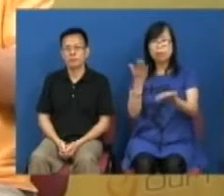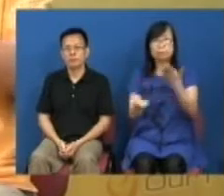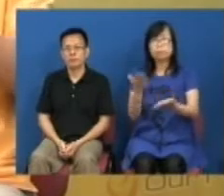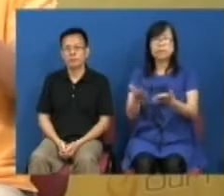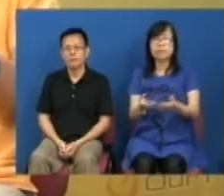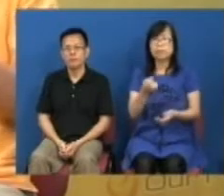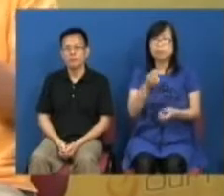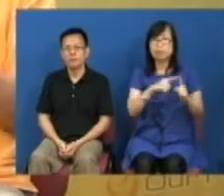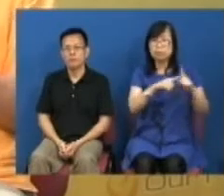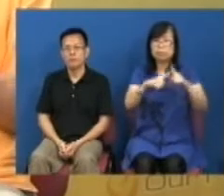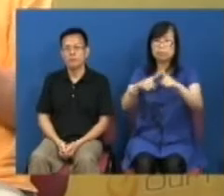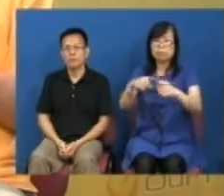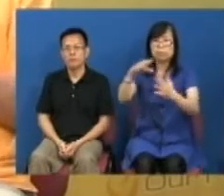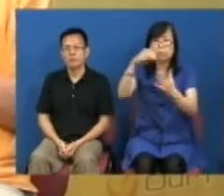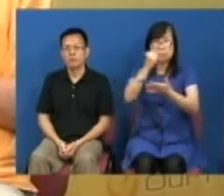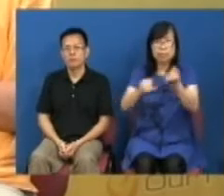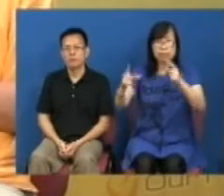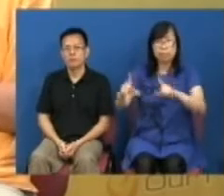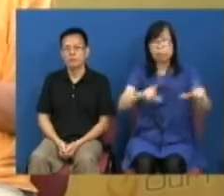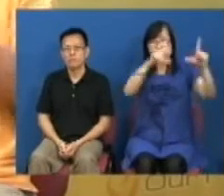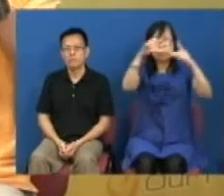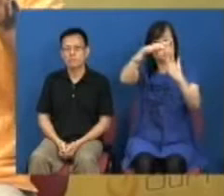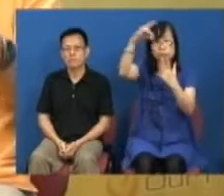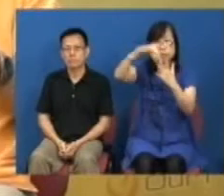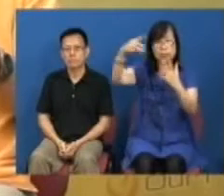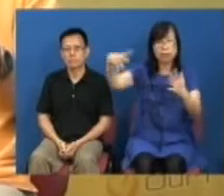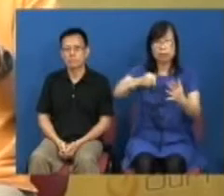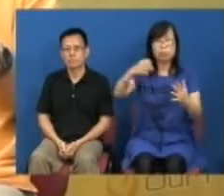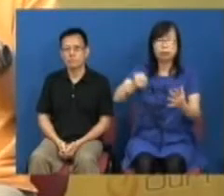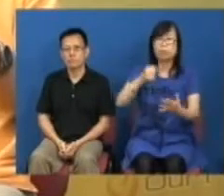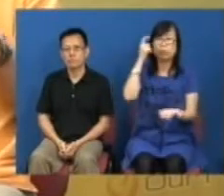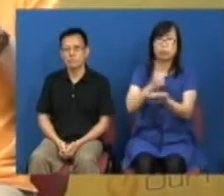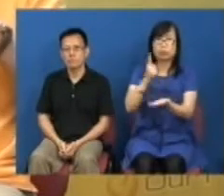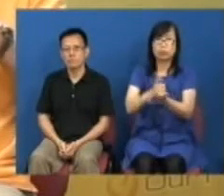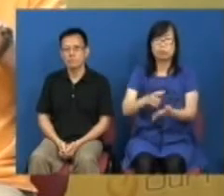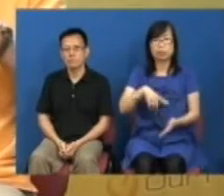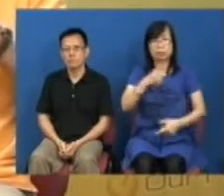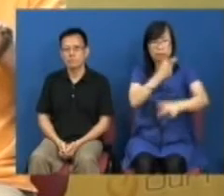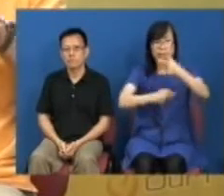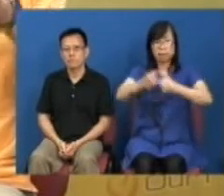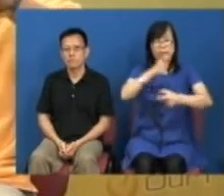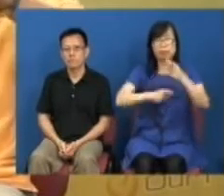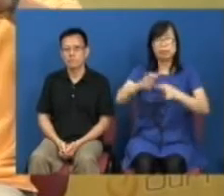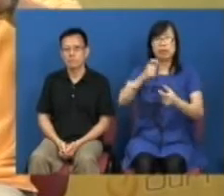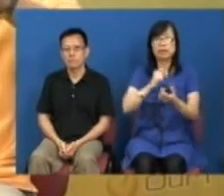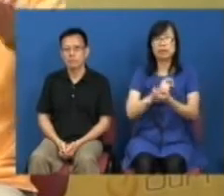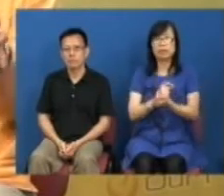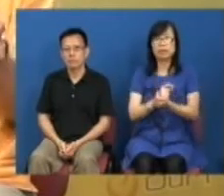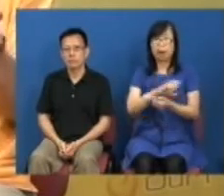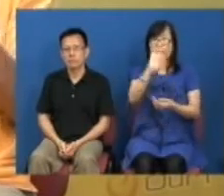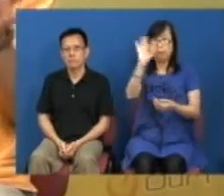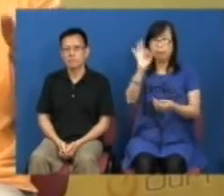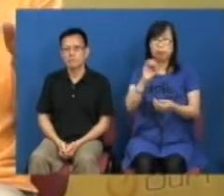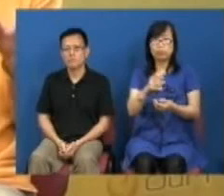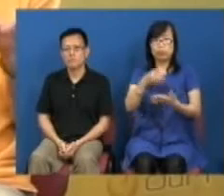生活模式的选择权是重要的这些经济发展是不是就可以无条